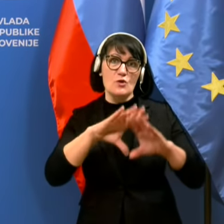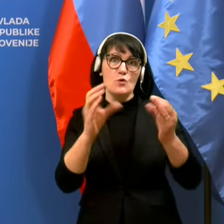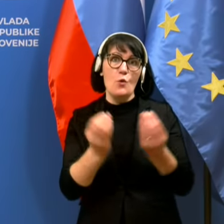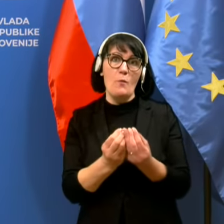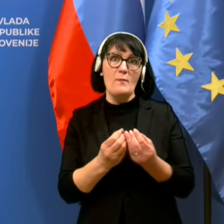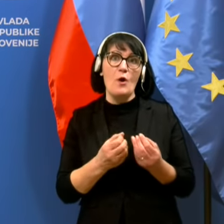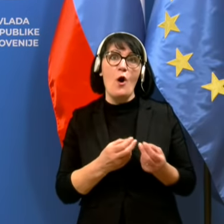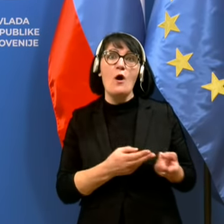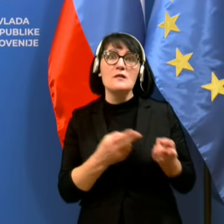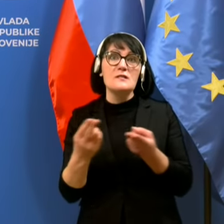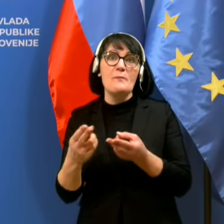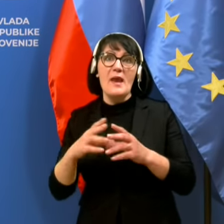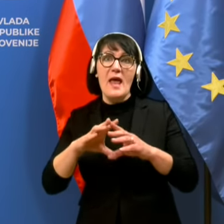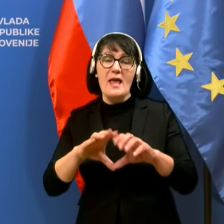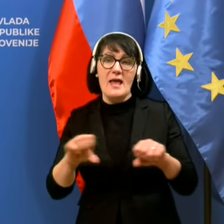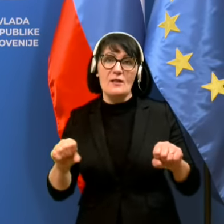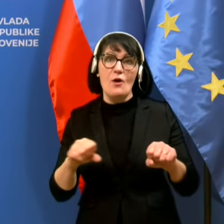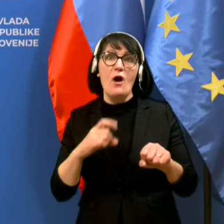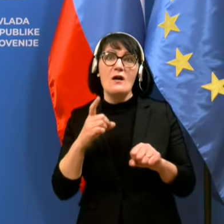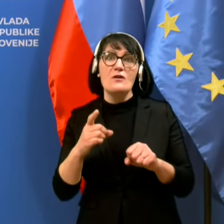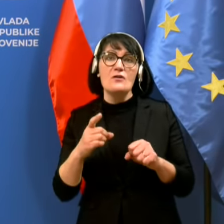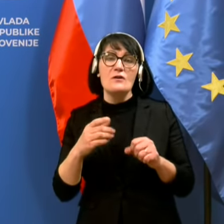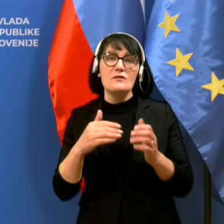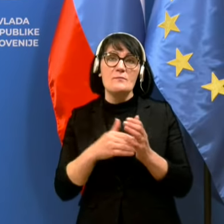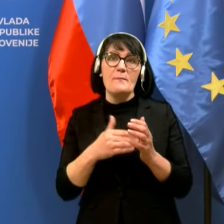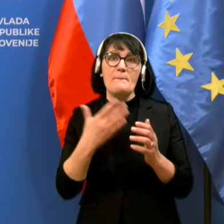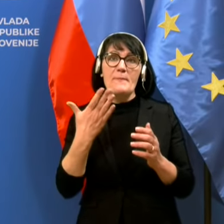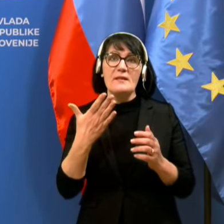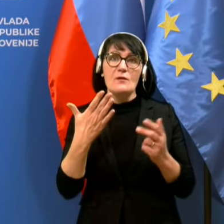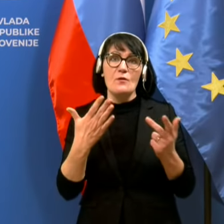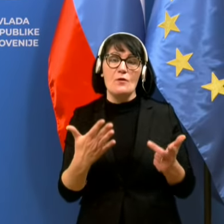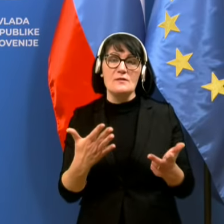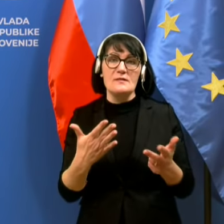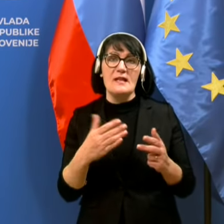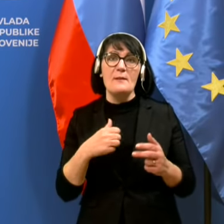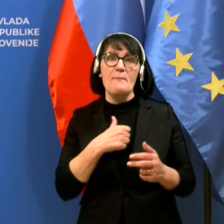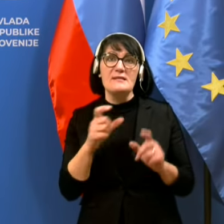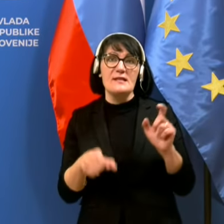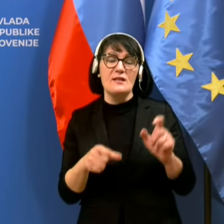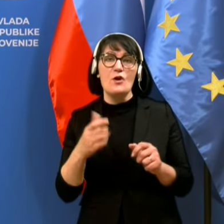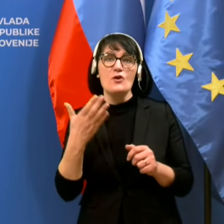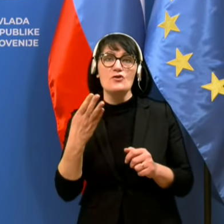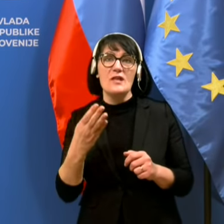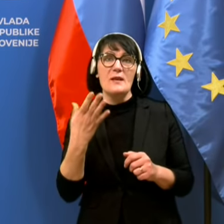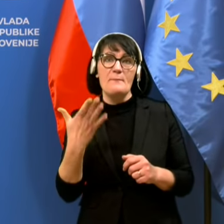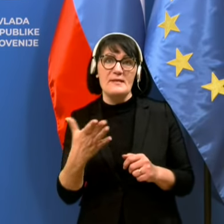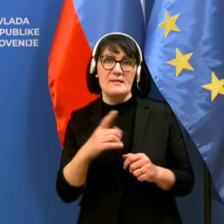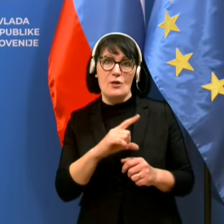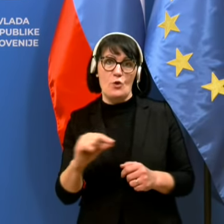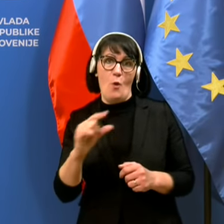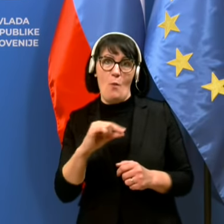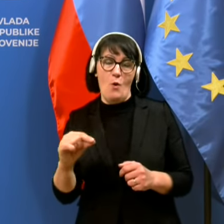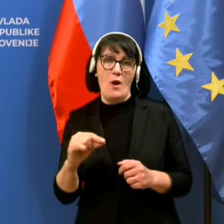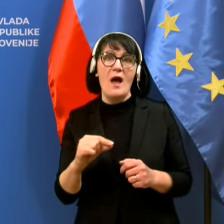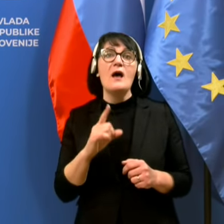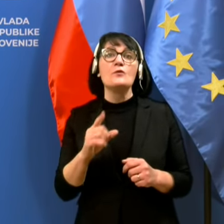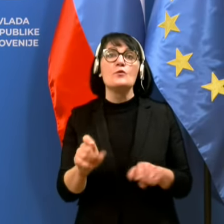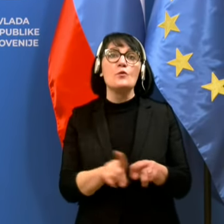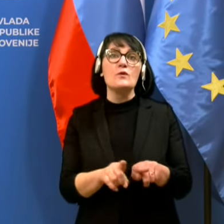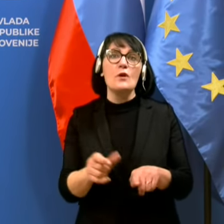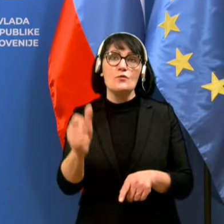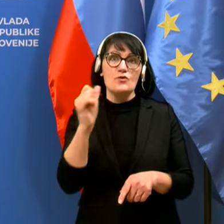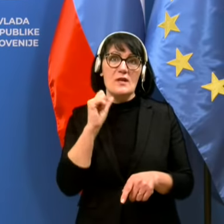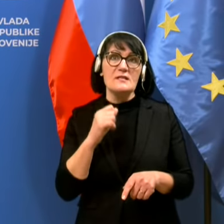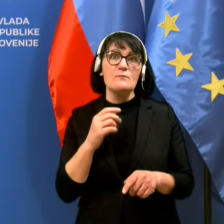včeraj sprejetih 67 pacijentov, 74 pa jih je bilo iz bolnišnice odpuščeni. Tudi včeraj smo